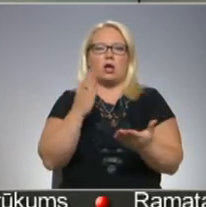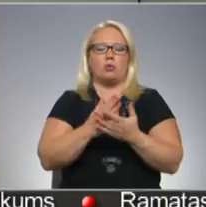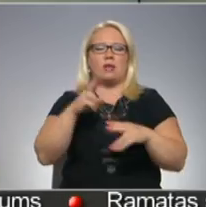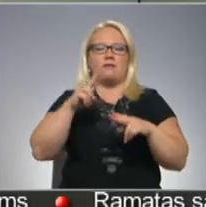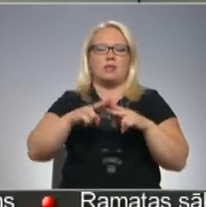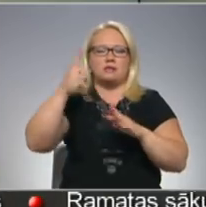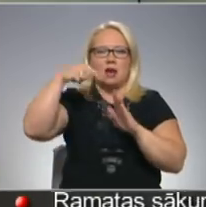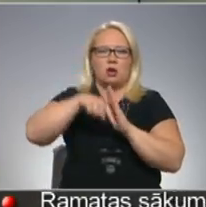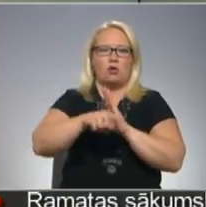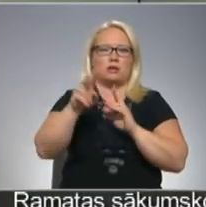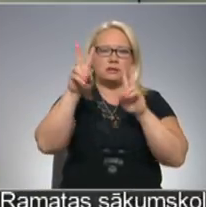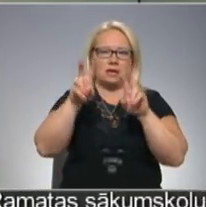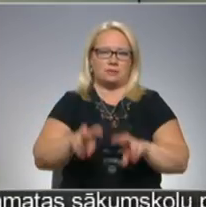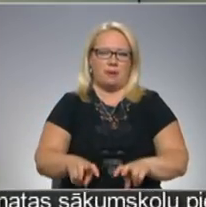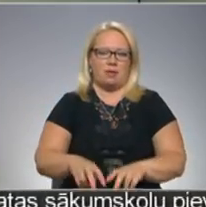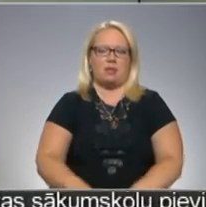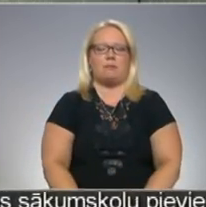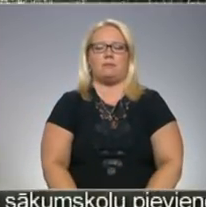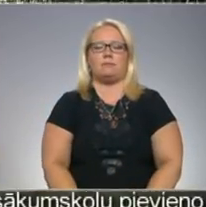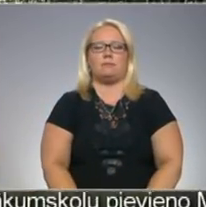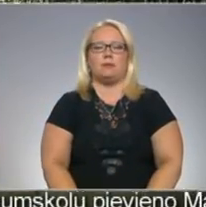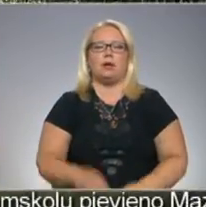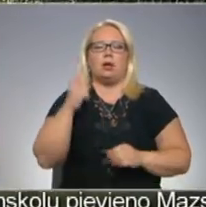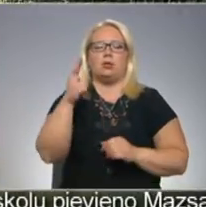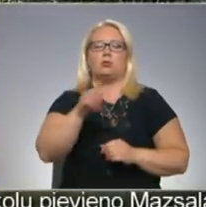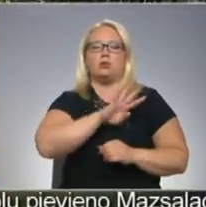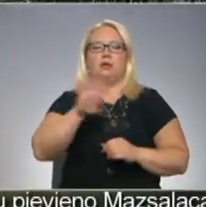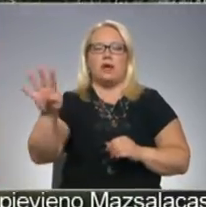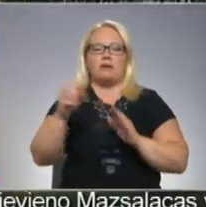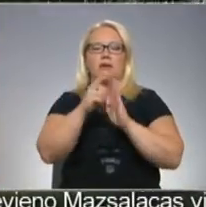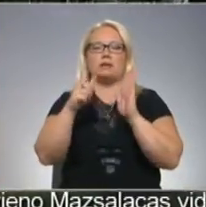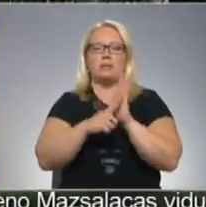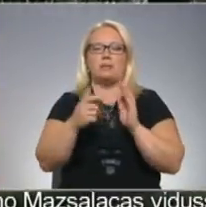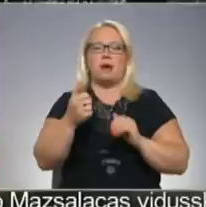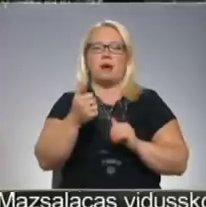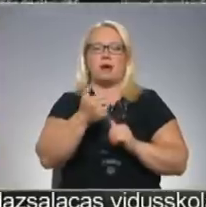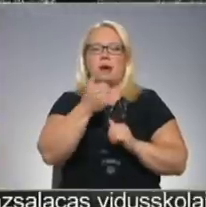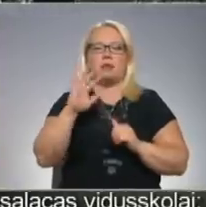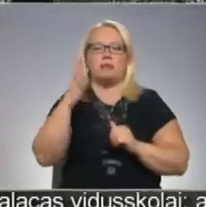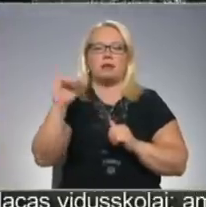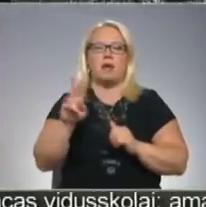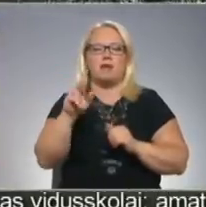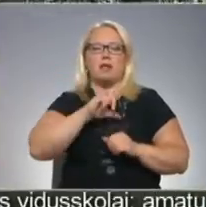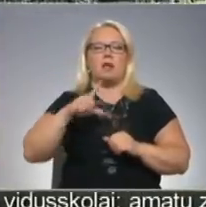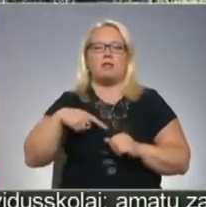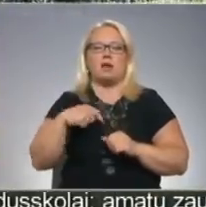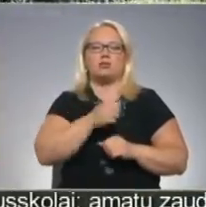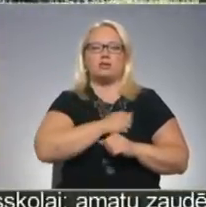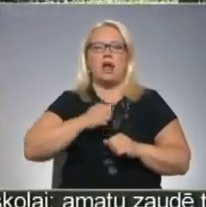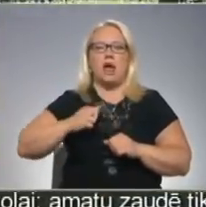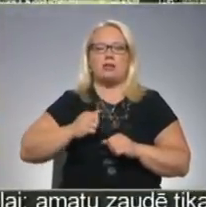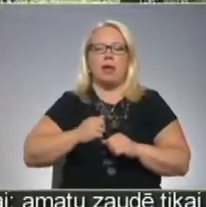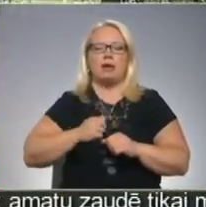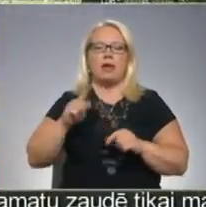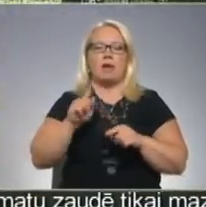Arheoloģiskā izmētuma par to TV spektras. 1917. gada 5. janvārī Latviešu strelniekiem pārvarot